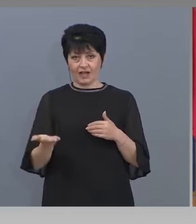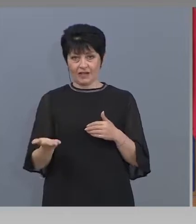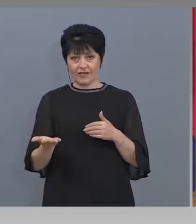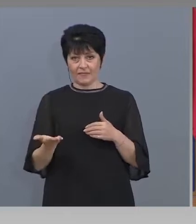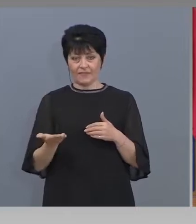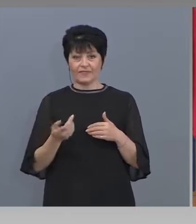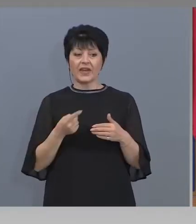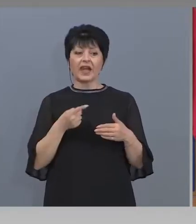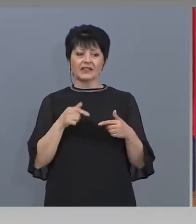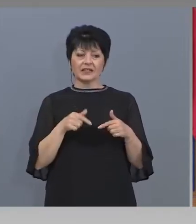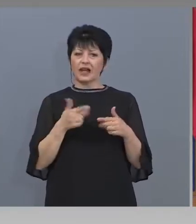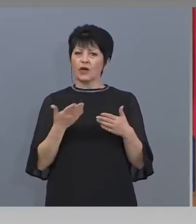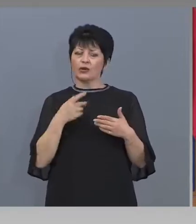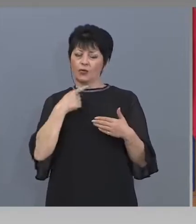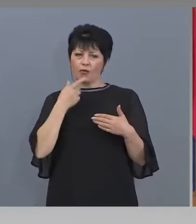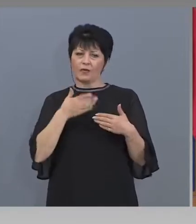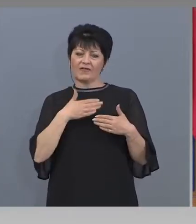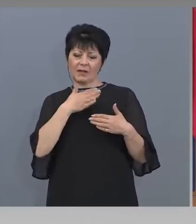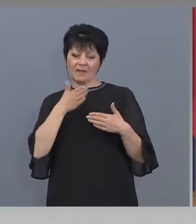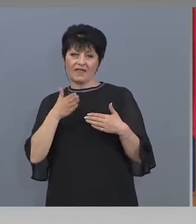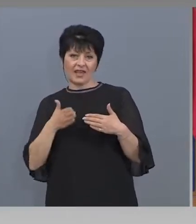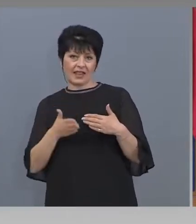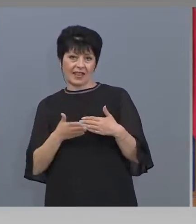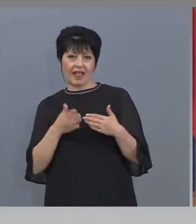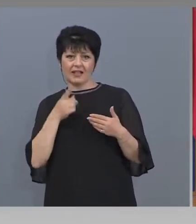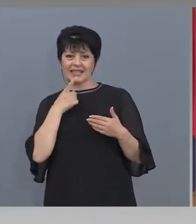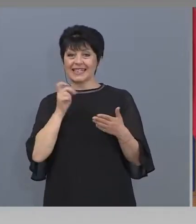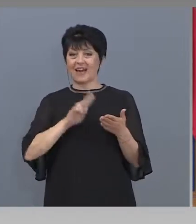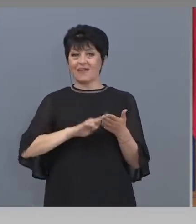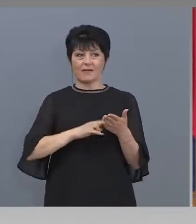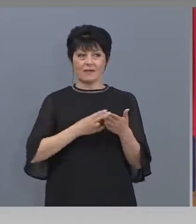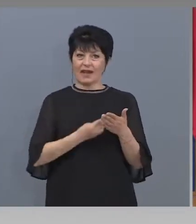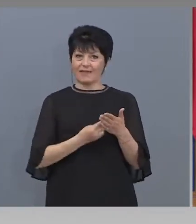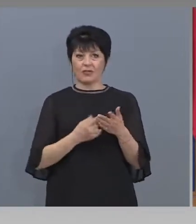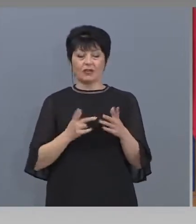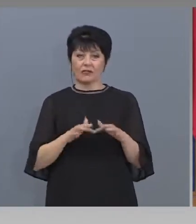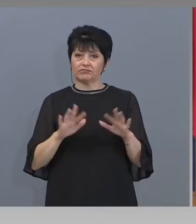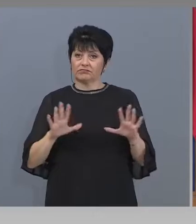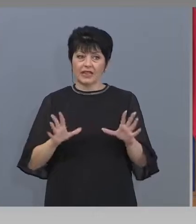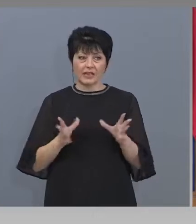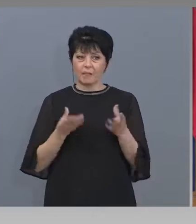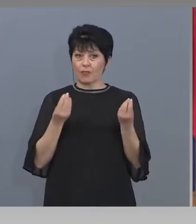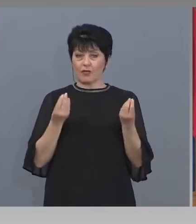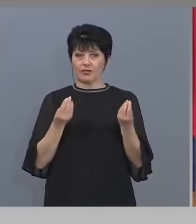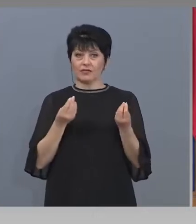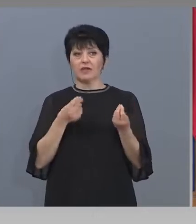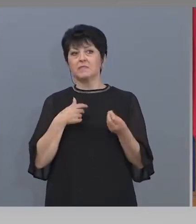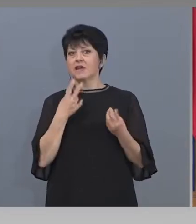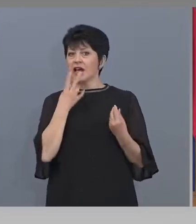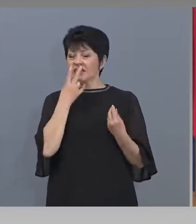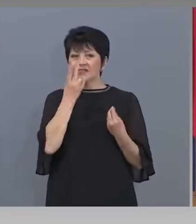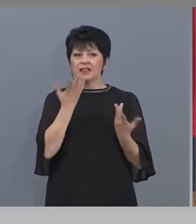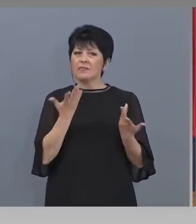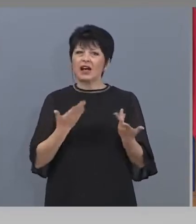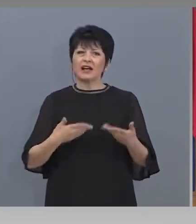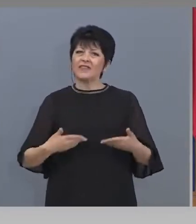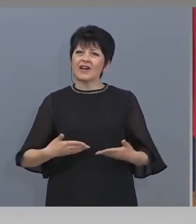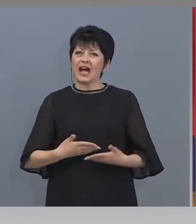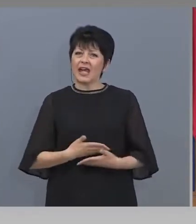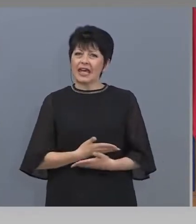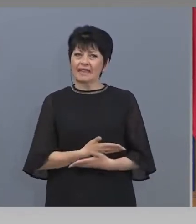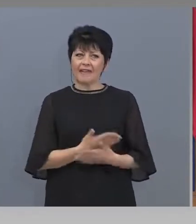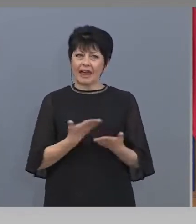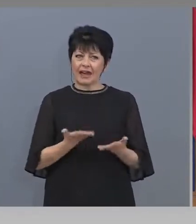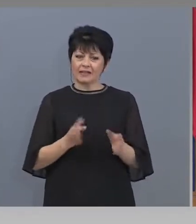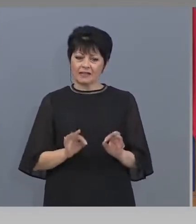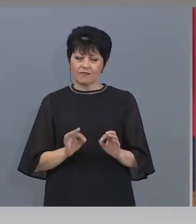не е финала на програмата за преводи. Мисля, че вече стартира. Нека видим интереса към нея, защото минулата година имах феномен в фонд